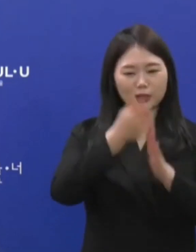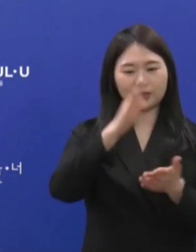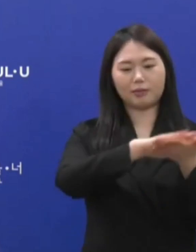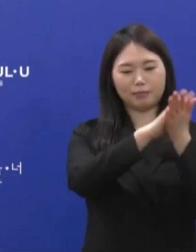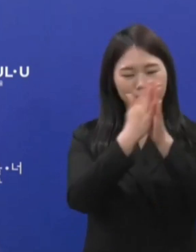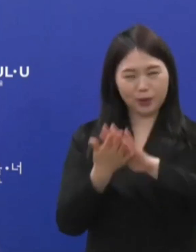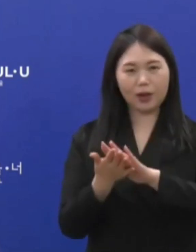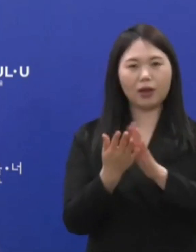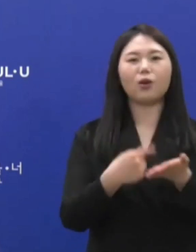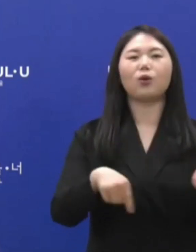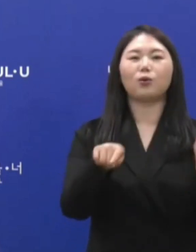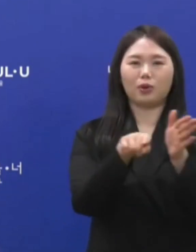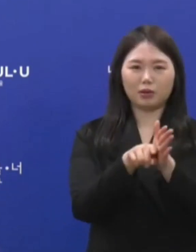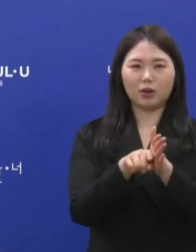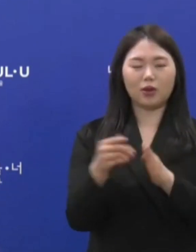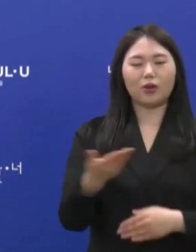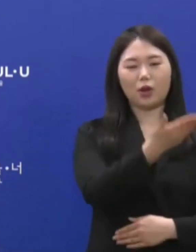국민 여러분께 드리겠습니다. 감사합니다.